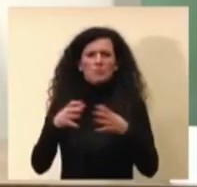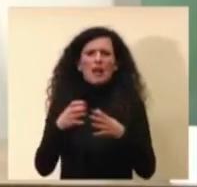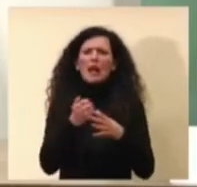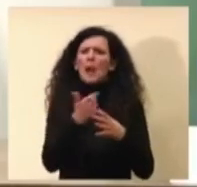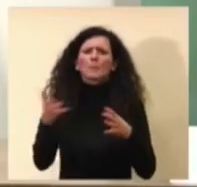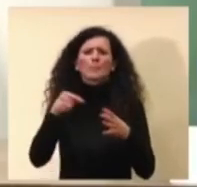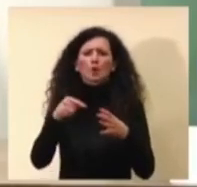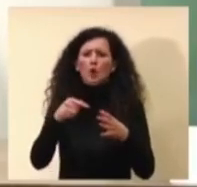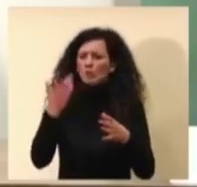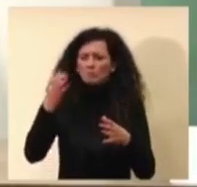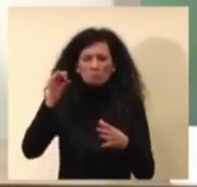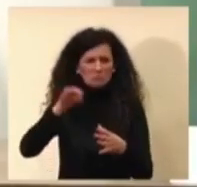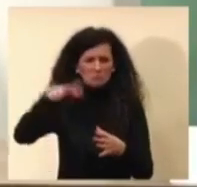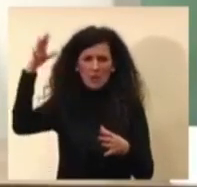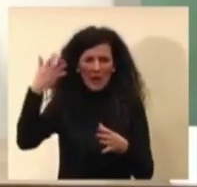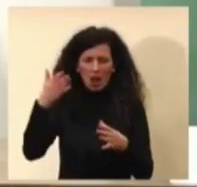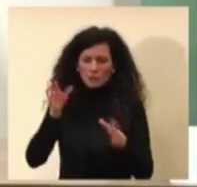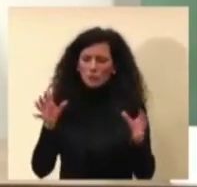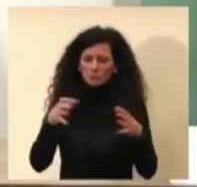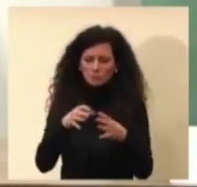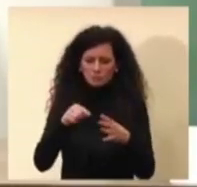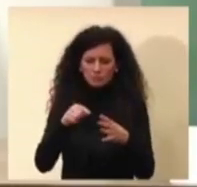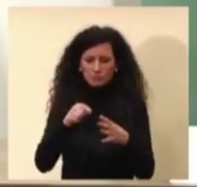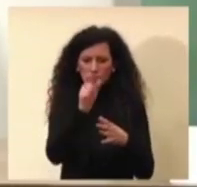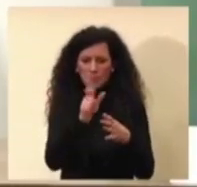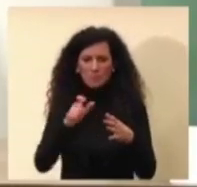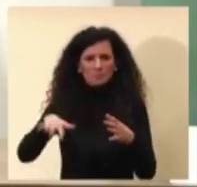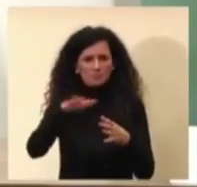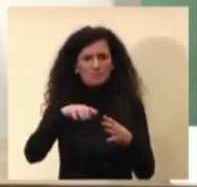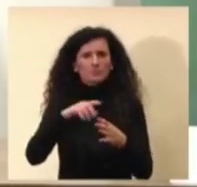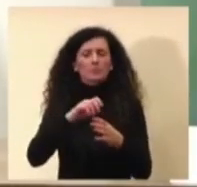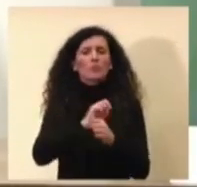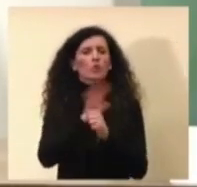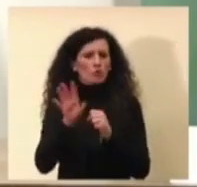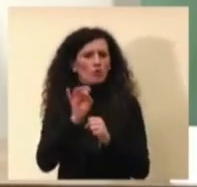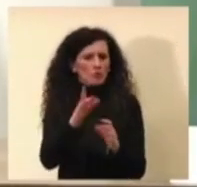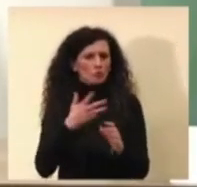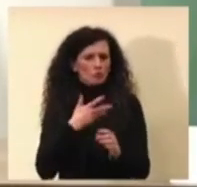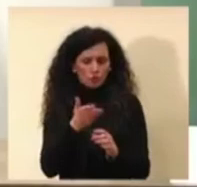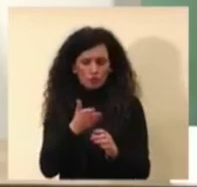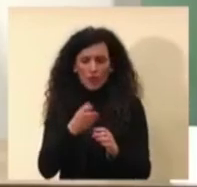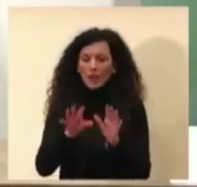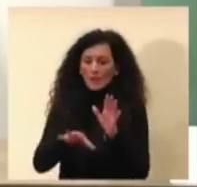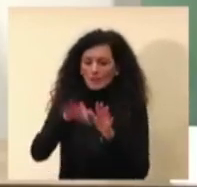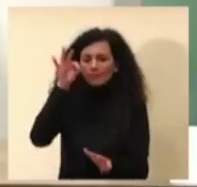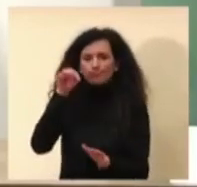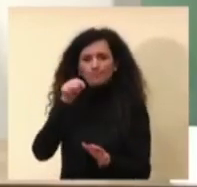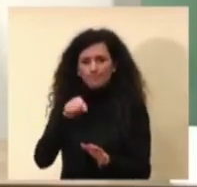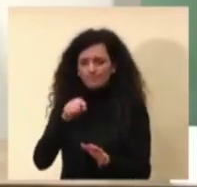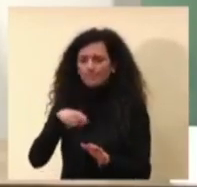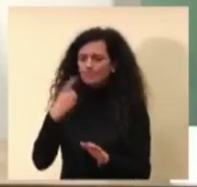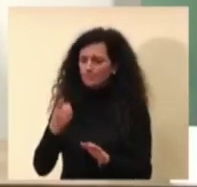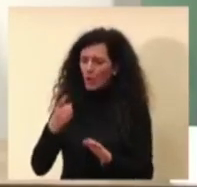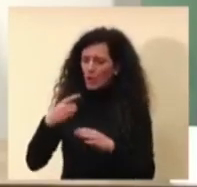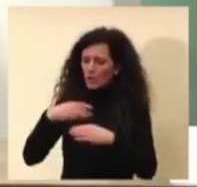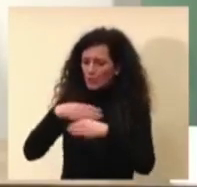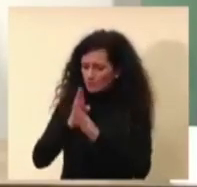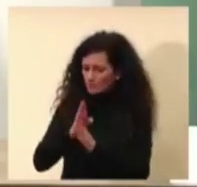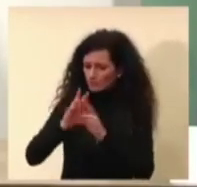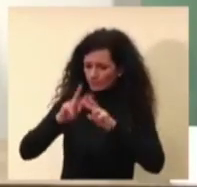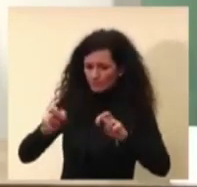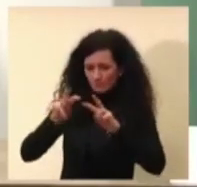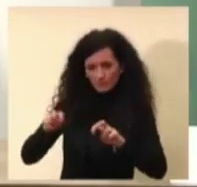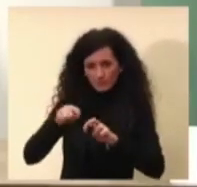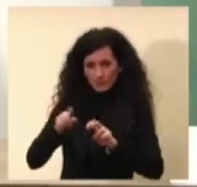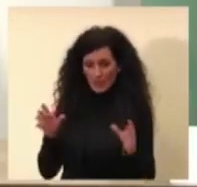dei positivi viene poi estratta viene sequenziata e la parte il campionamento è